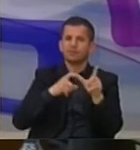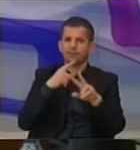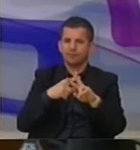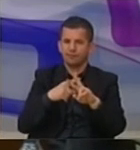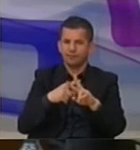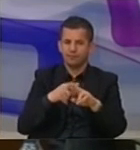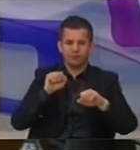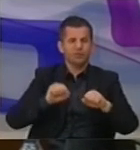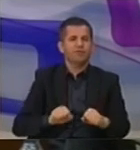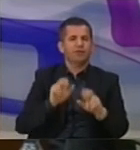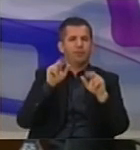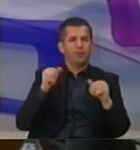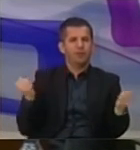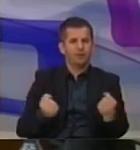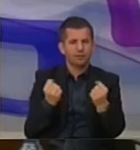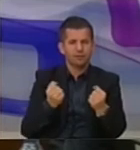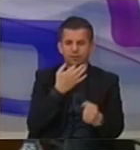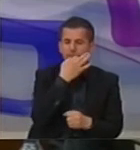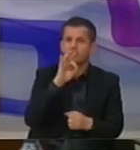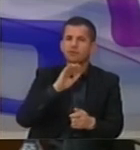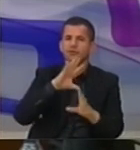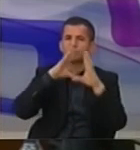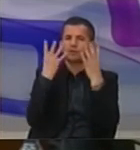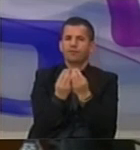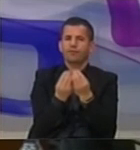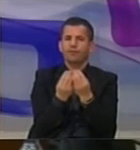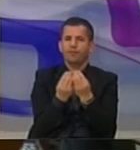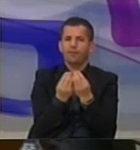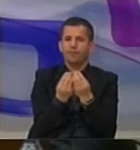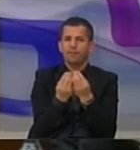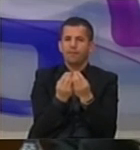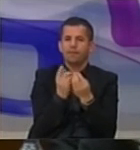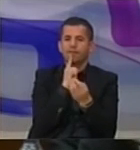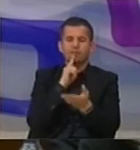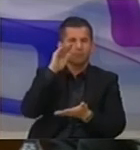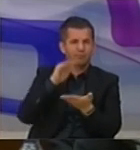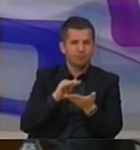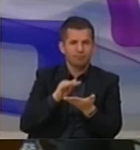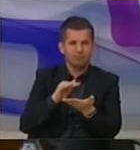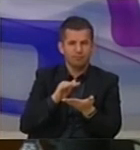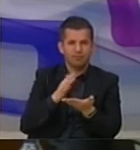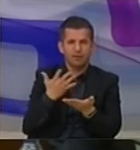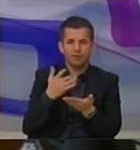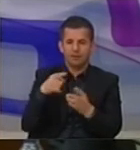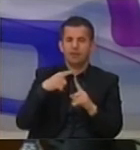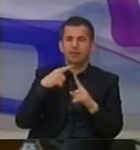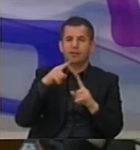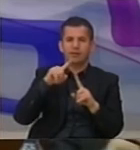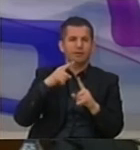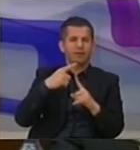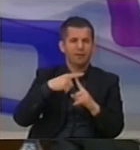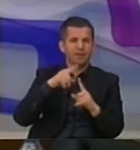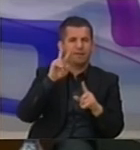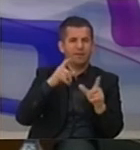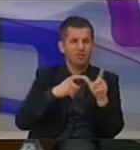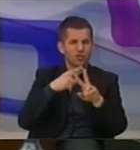qeveria dhët e angazhrojt për të ndërmarë të gjitha veprimit e nevojshme në funksion të ullet e pragu të dëvëshes, pra si që